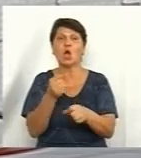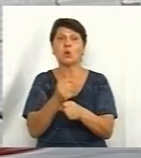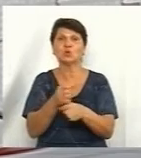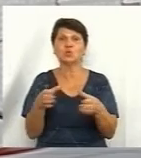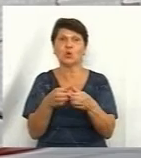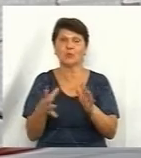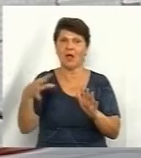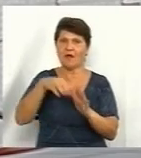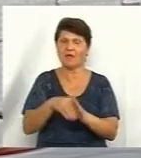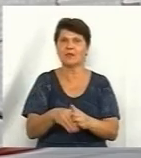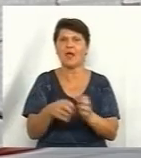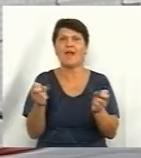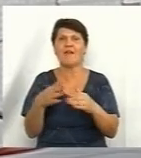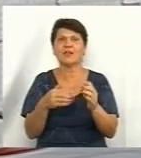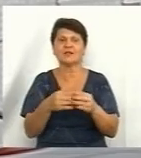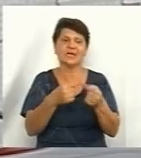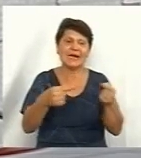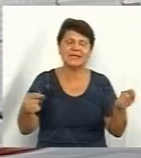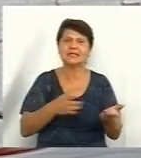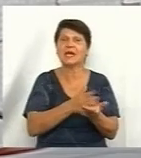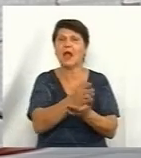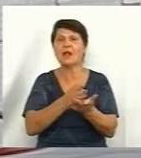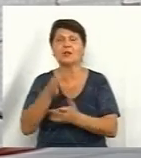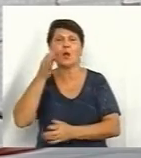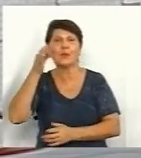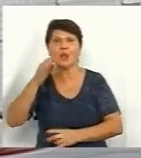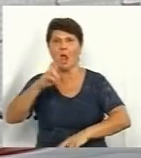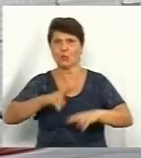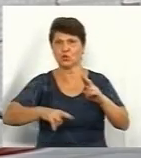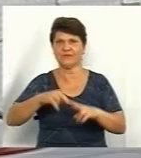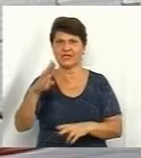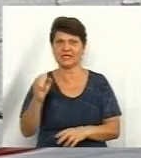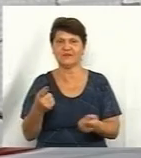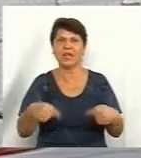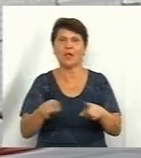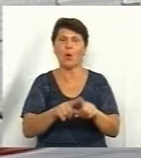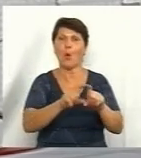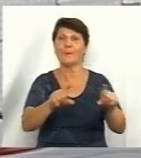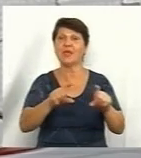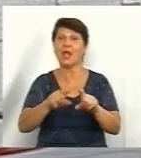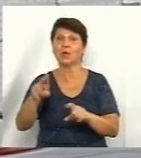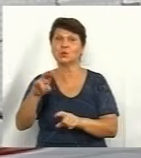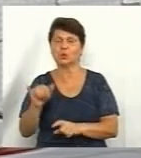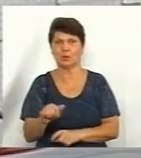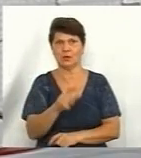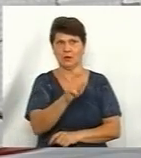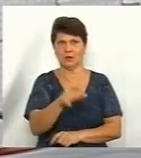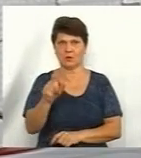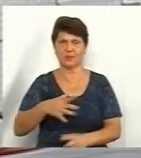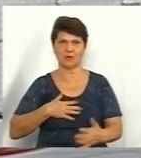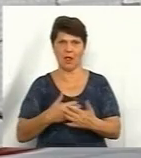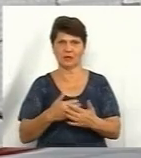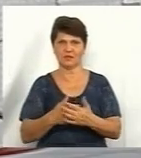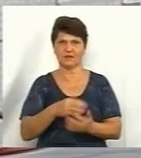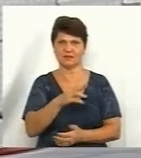фахівці різних галузь компетентних щодо будівництва такого об'єкту, а також громадських активістів,